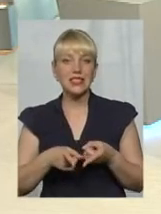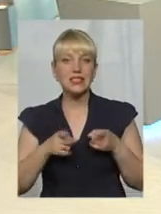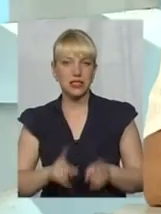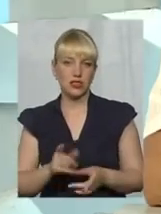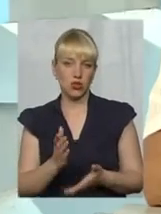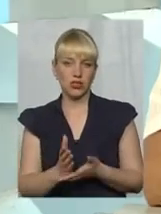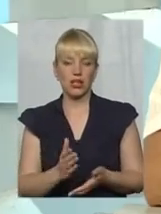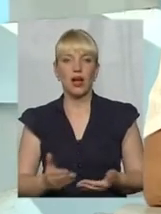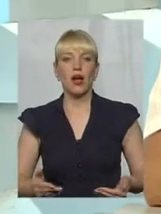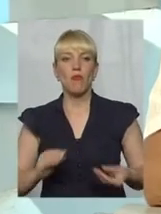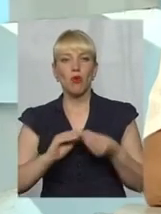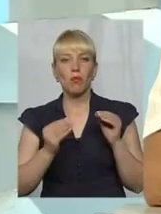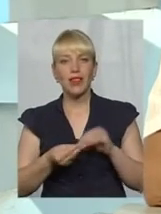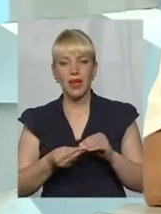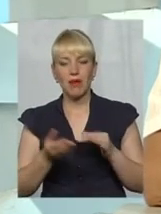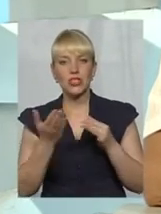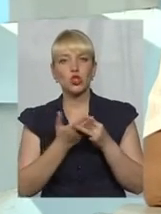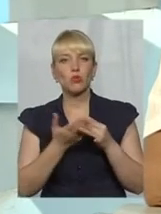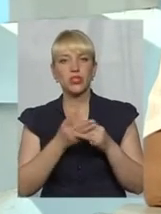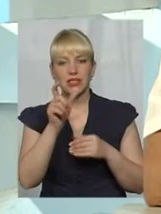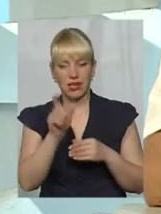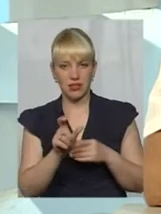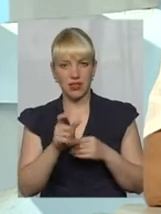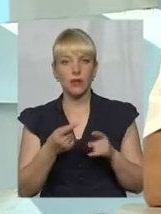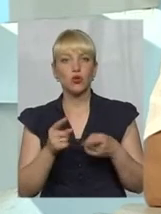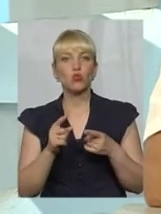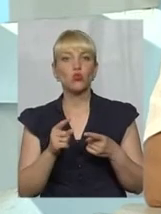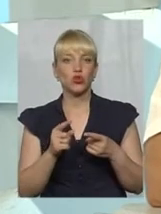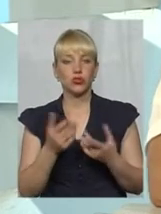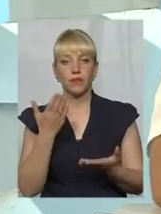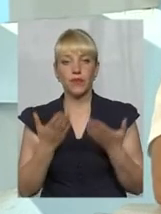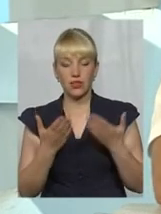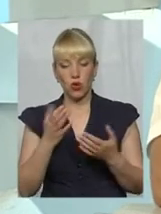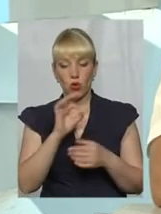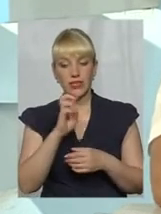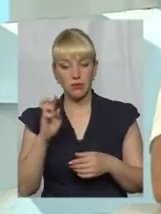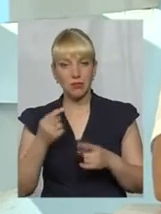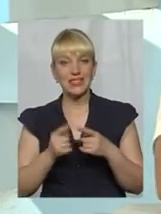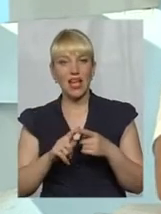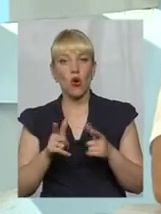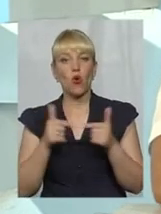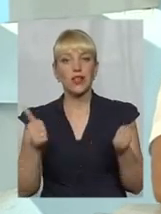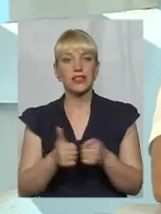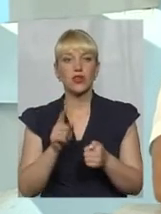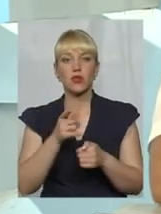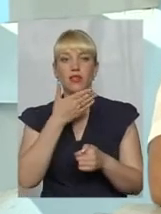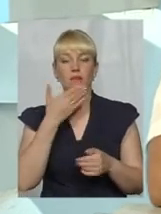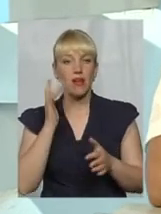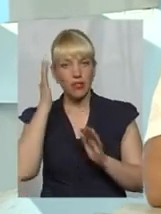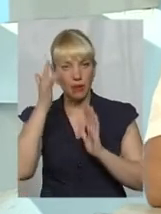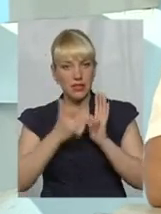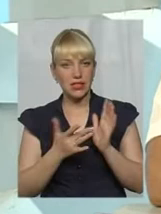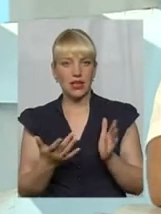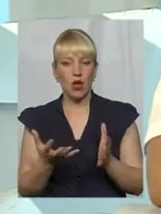проблеми вже того ж самого субсидіарника і пільговика. Того, що, ну, ОСББ – це організація, яка не має на меті отримання